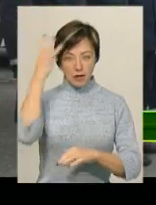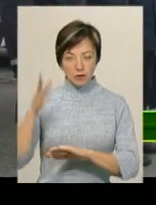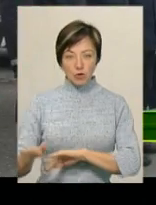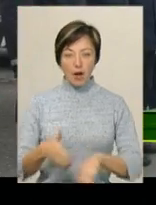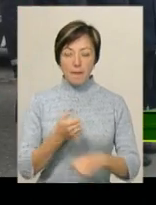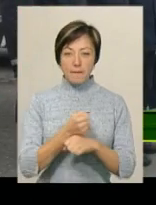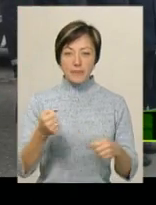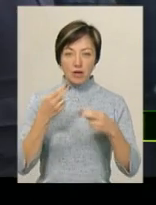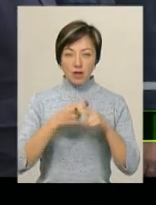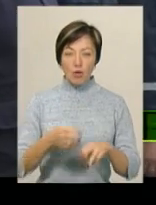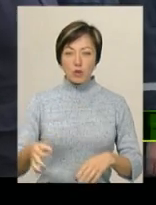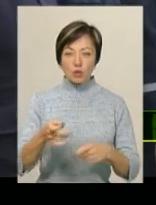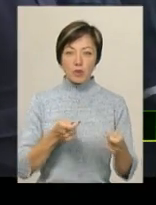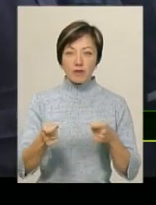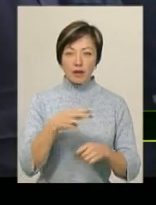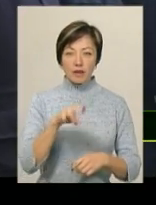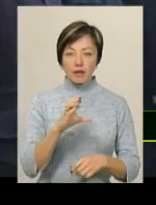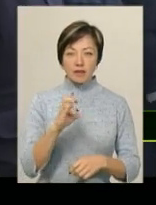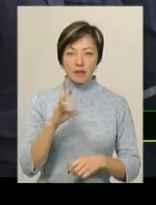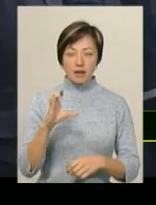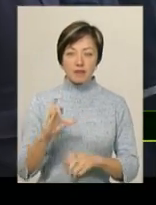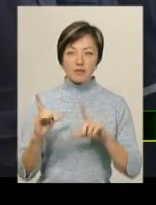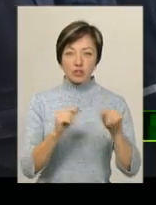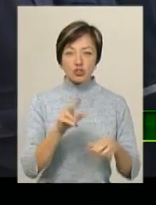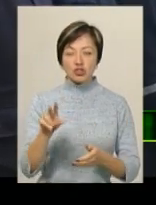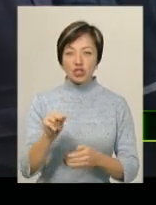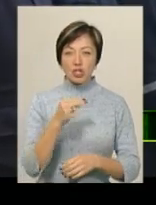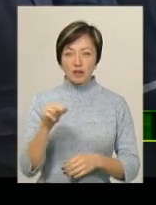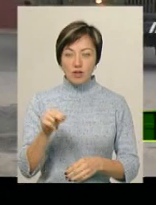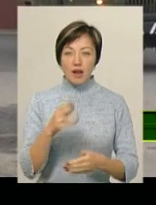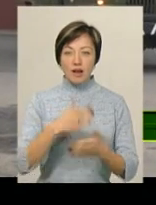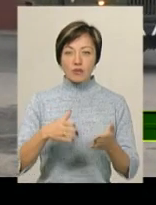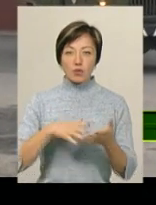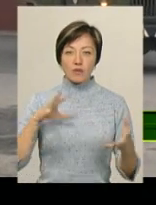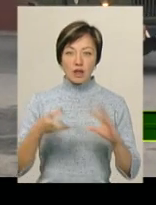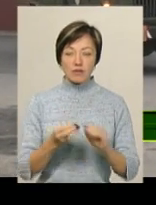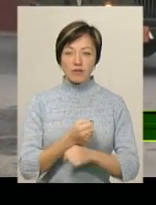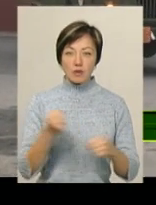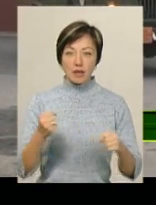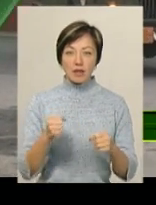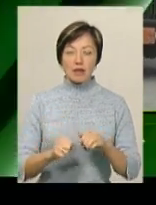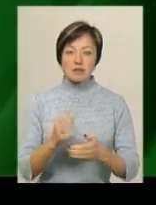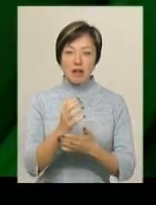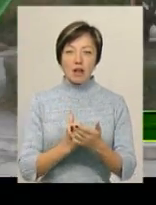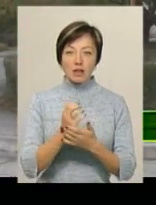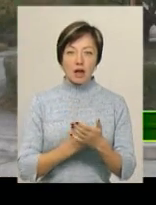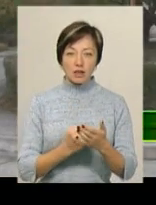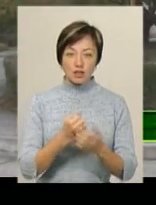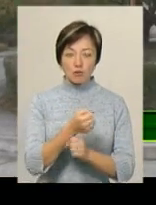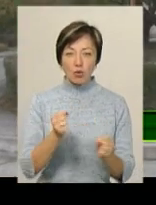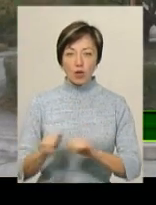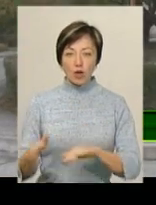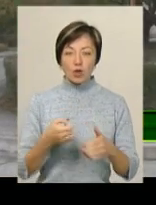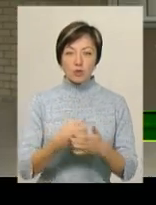Піротехніки обласного управління ДСНС вирішили на Чернігівщину ліквідовувати наслідки вибухів на складах зброї. До